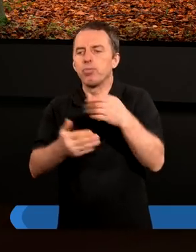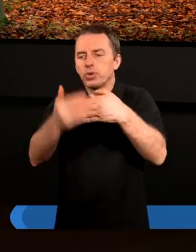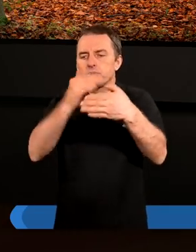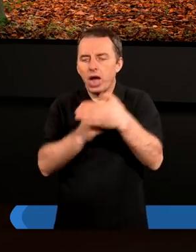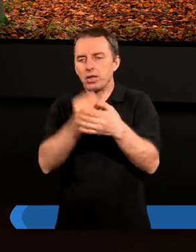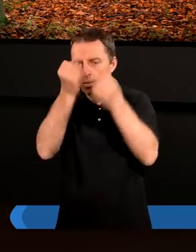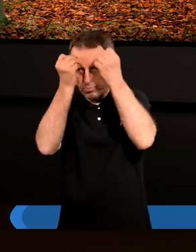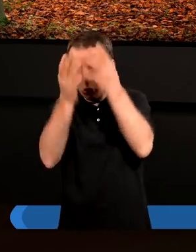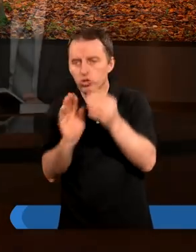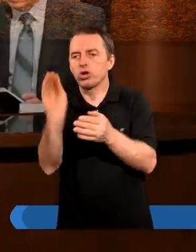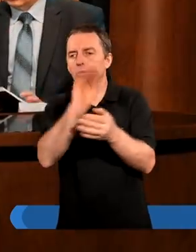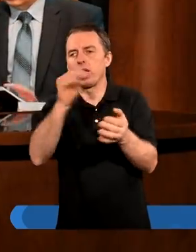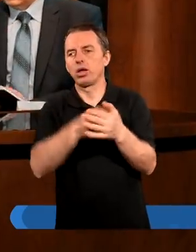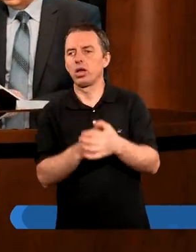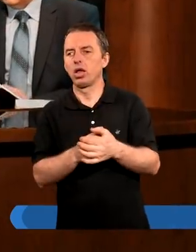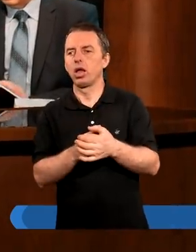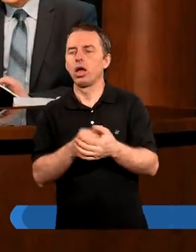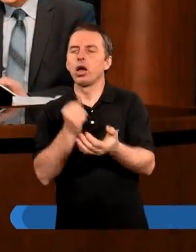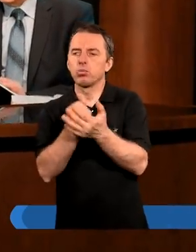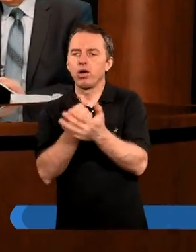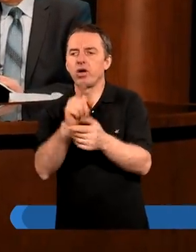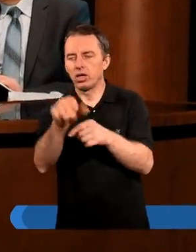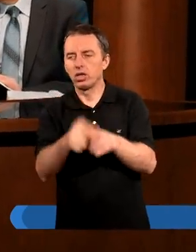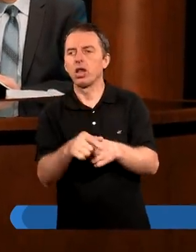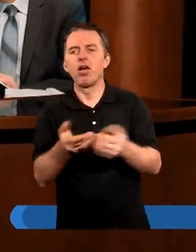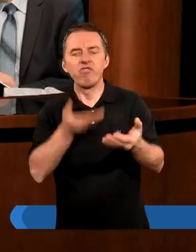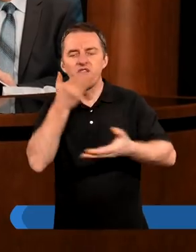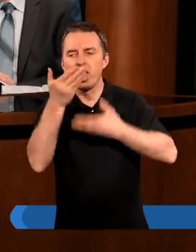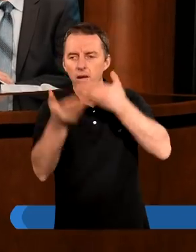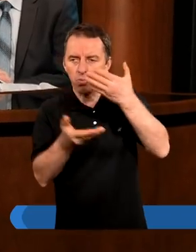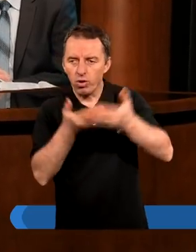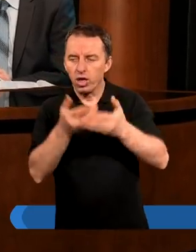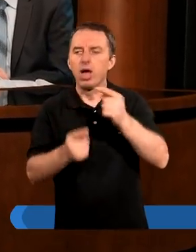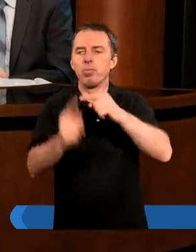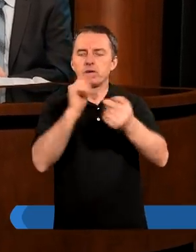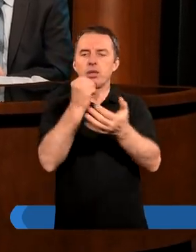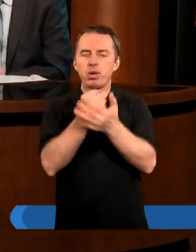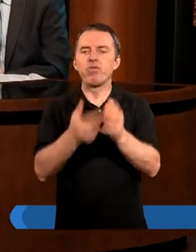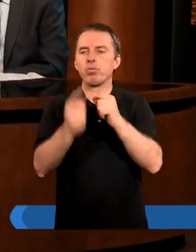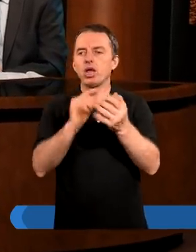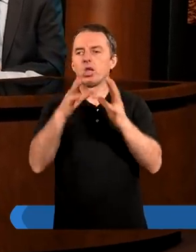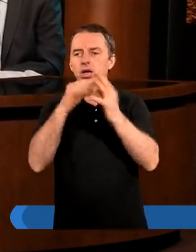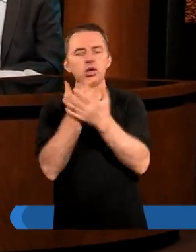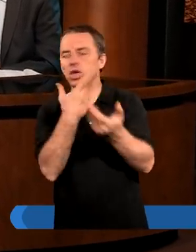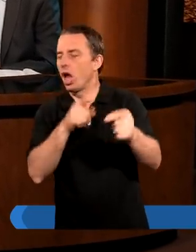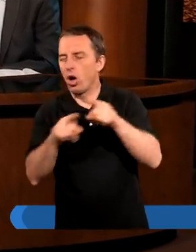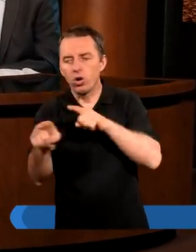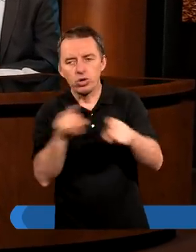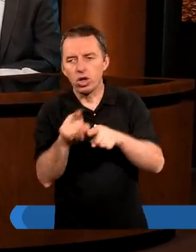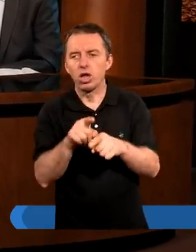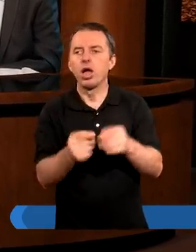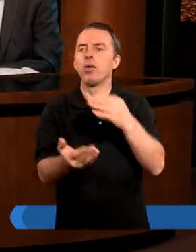Mojżeszem jeszcze? Kwestia jest tak, że ta wypowiedź przed prawem, przed zakonem nie oznacza,